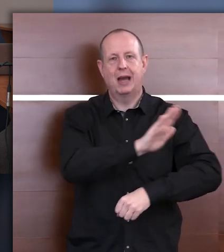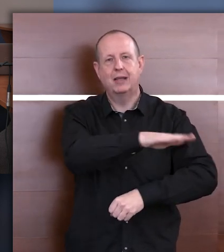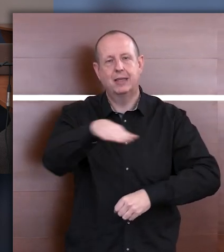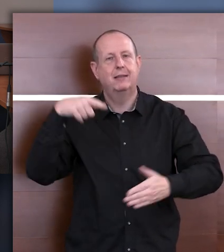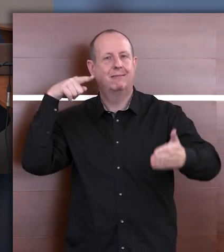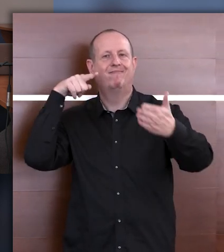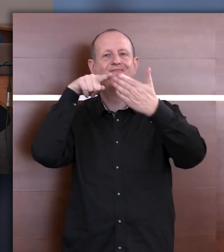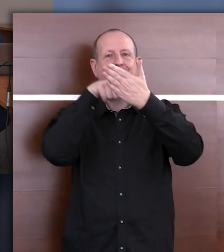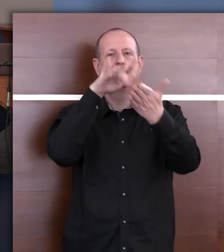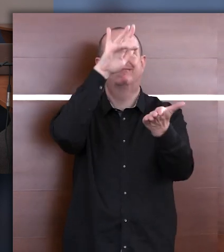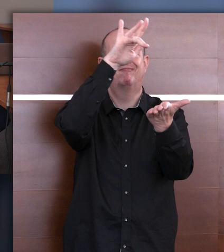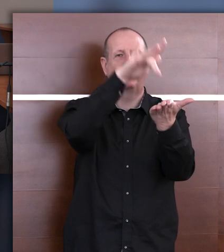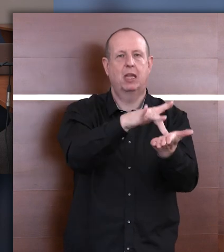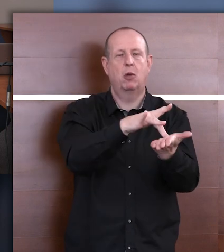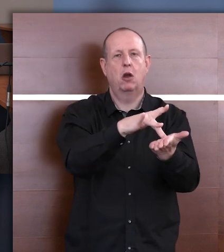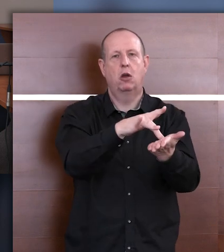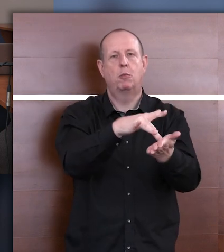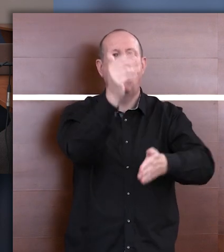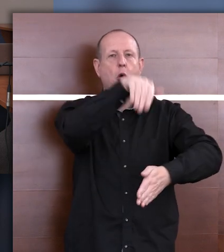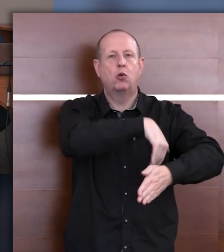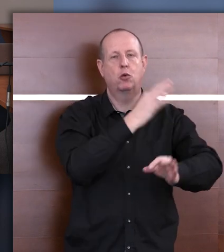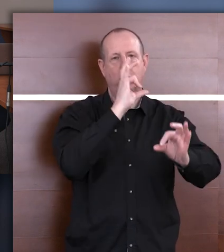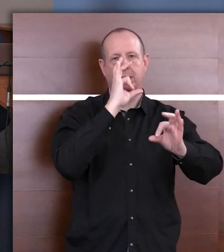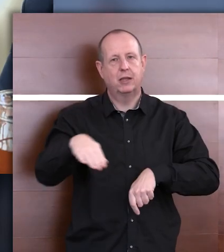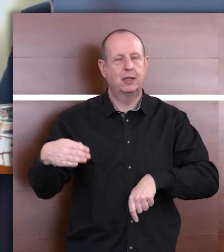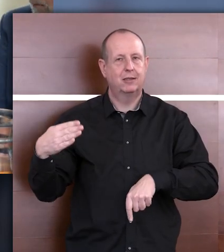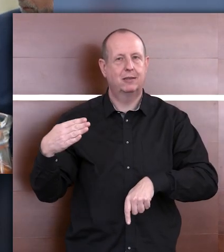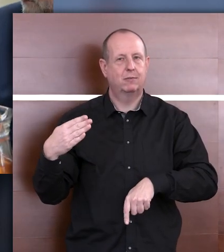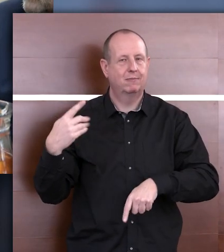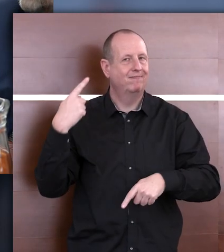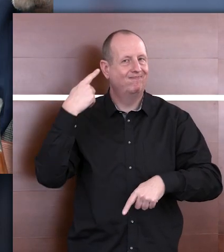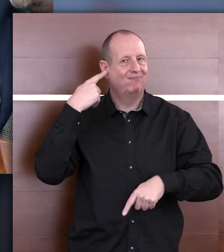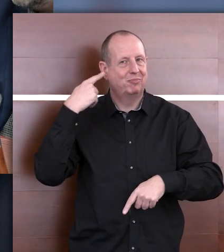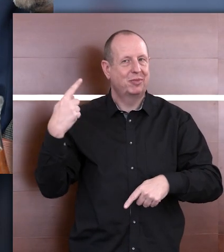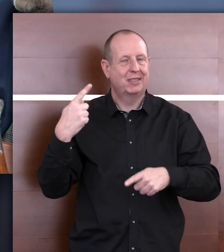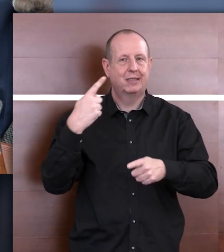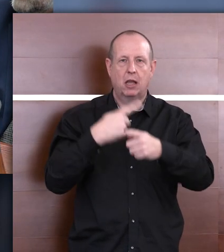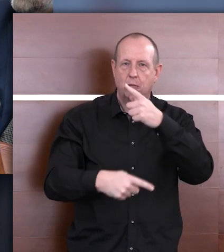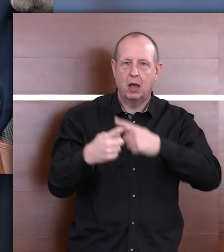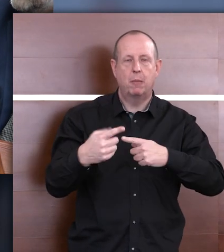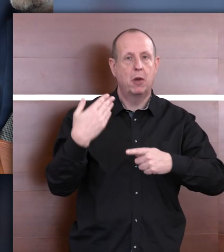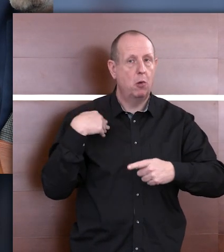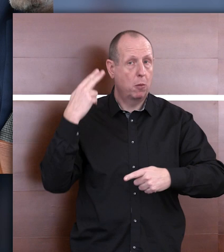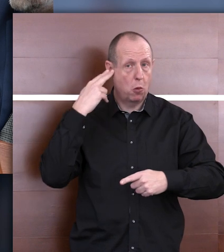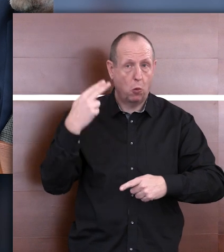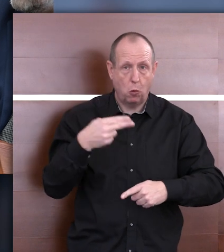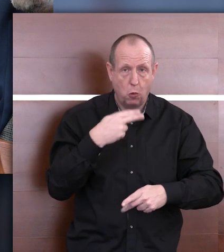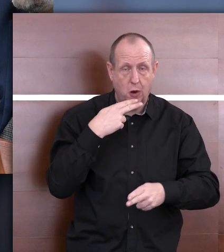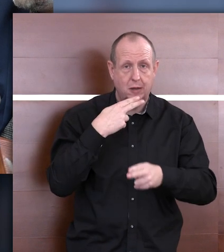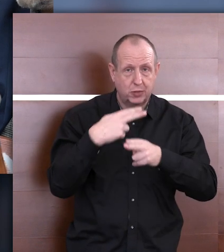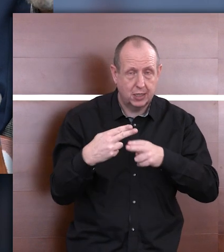do szkół specjalnych dla niesłyszących uczniów. były dzieci stricte głuche czy tylko